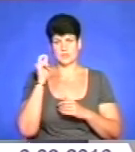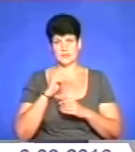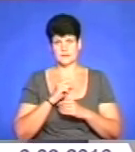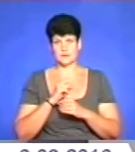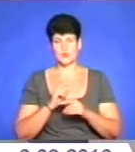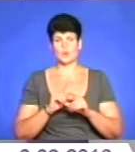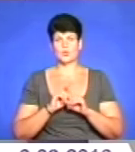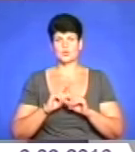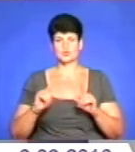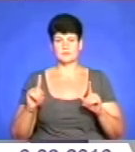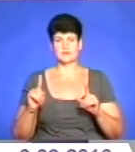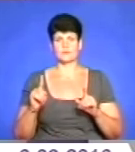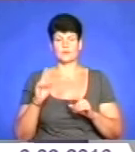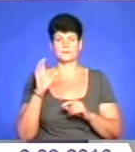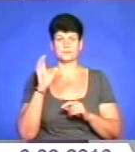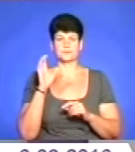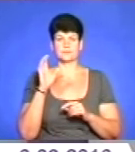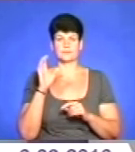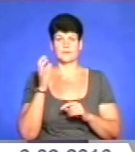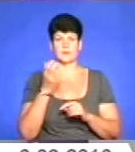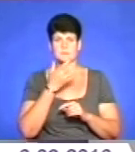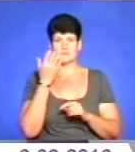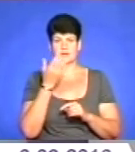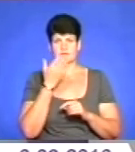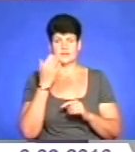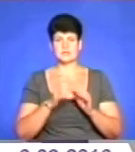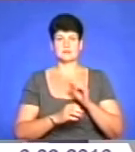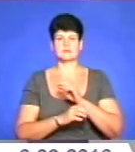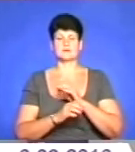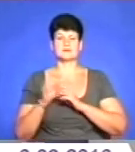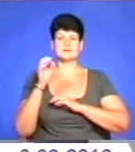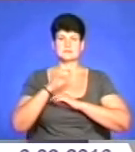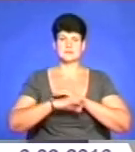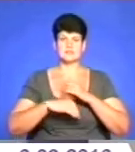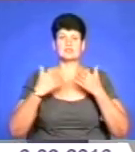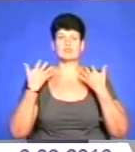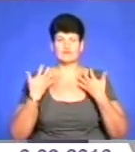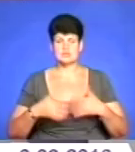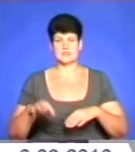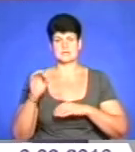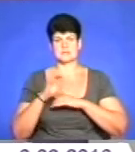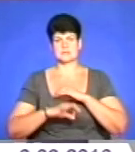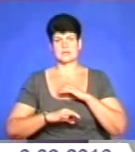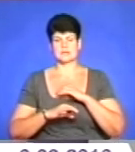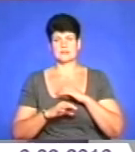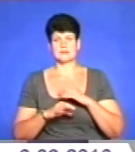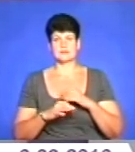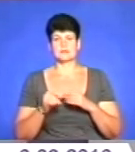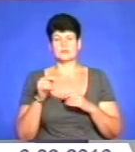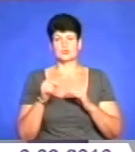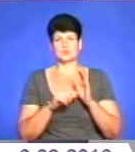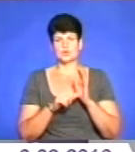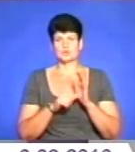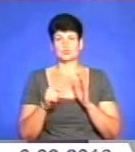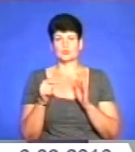Особливо Південь-Схід і вже тихенько захід. Паризький саміт кліматичний, який закінчився 6 грудня